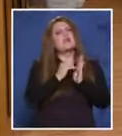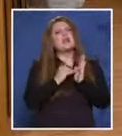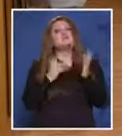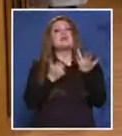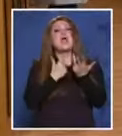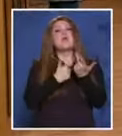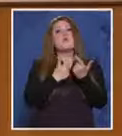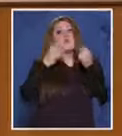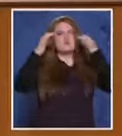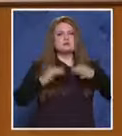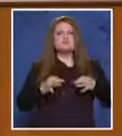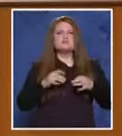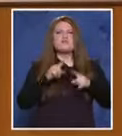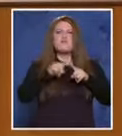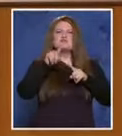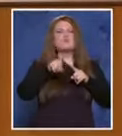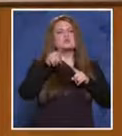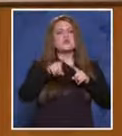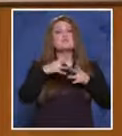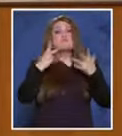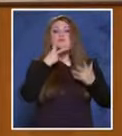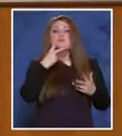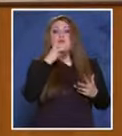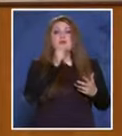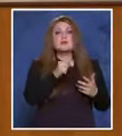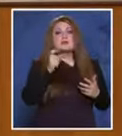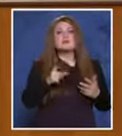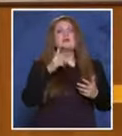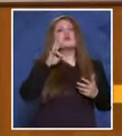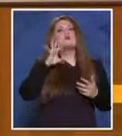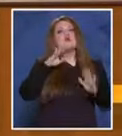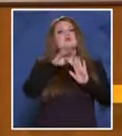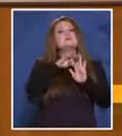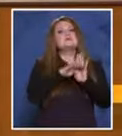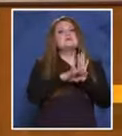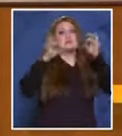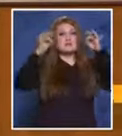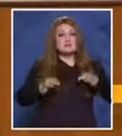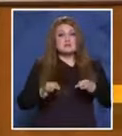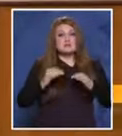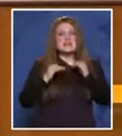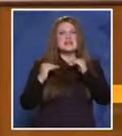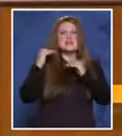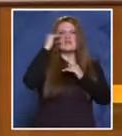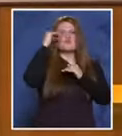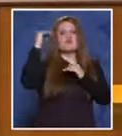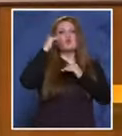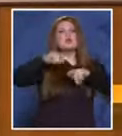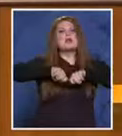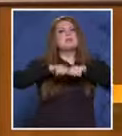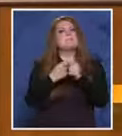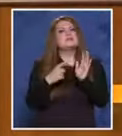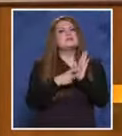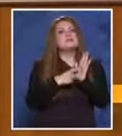може би ще подразнят много от нашите зрители. Но статистически е истина, че нивото на престъпност в България